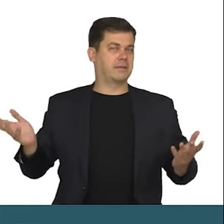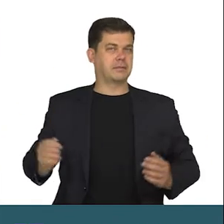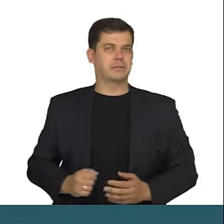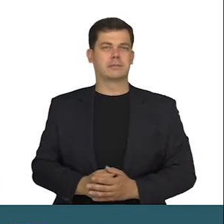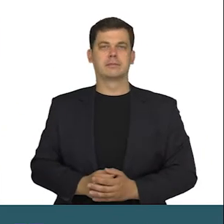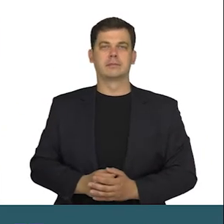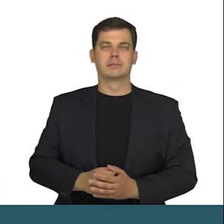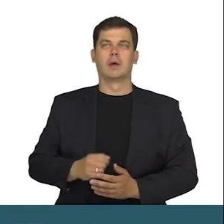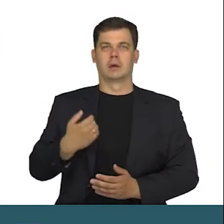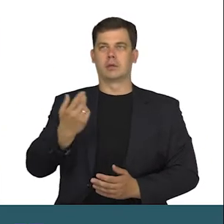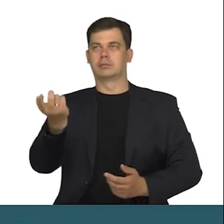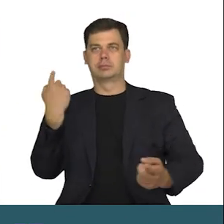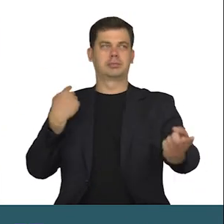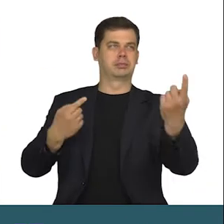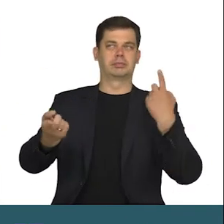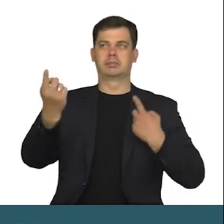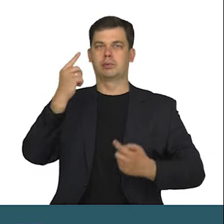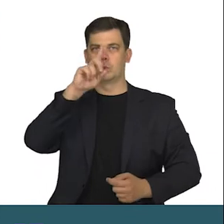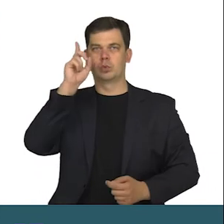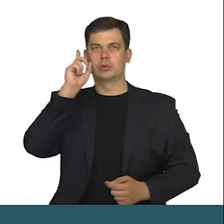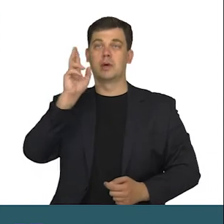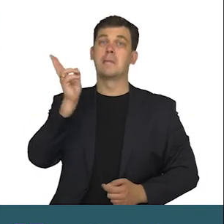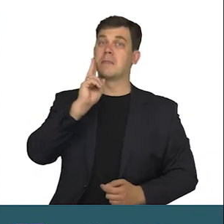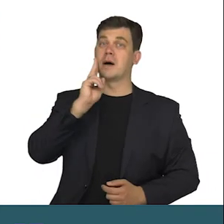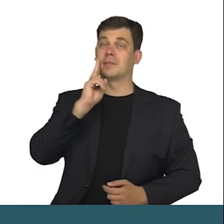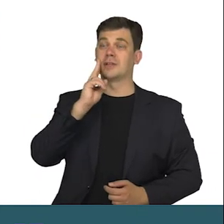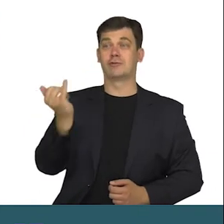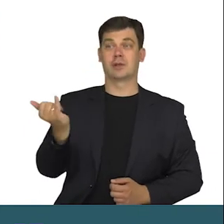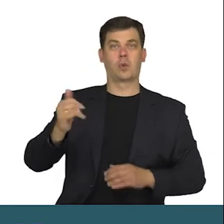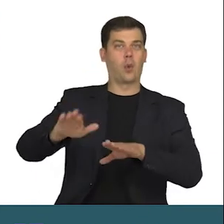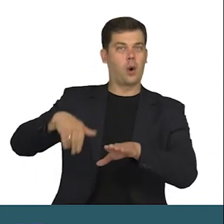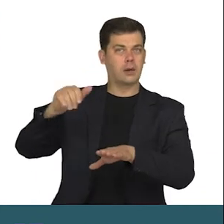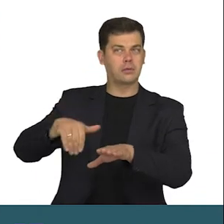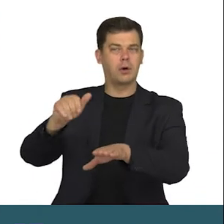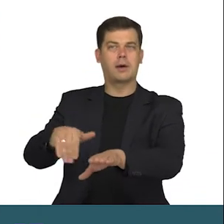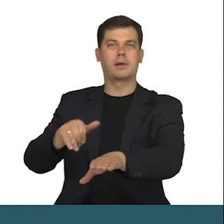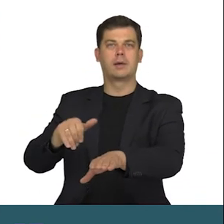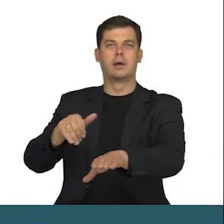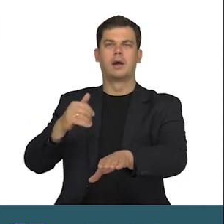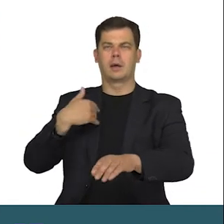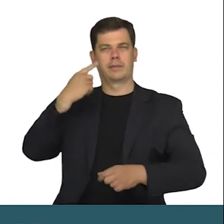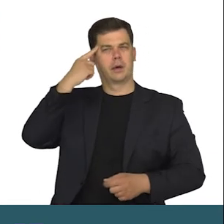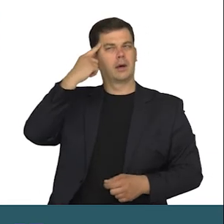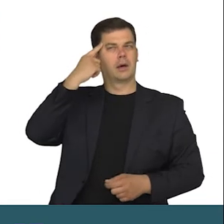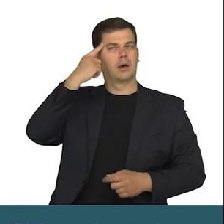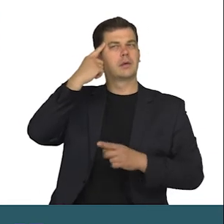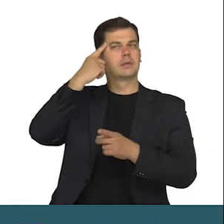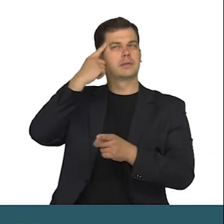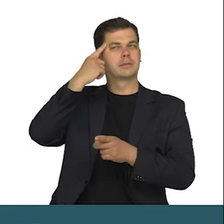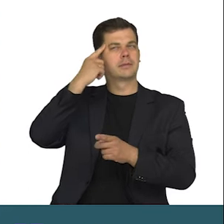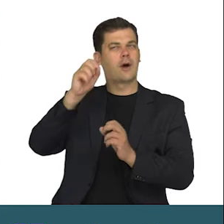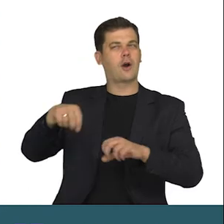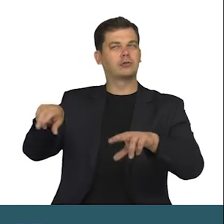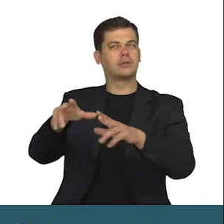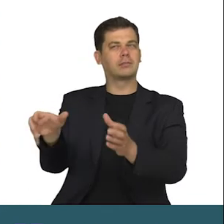Mijają mnie kolejni przechodnie. To matka z dziewczynką na kolejnoce. Zatrzymałam w pamięci rodzinne kadr, ale